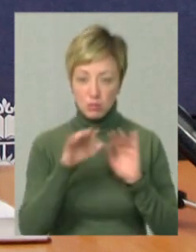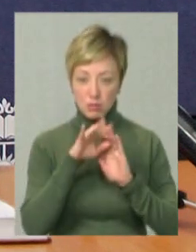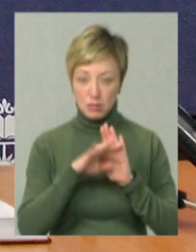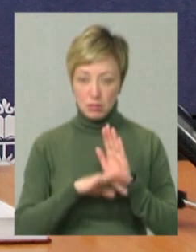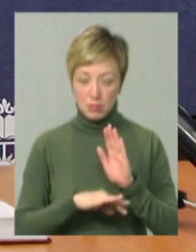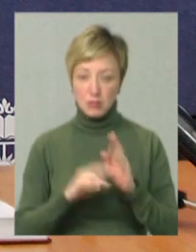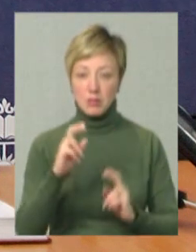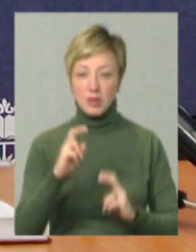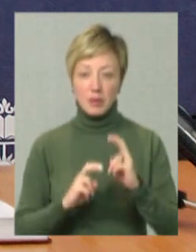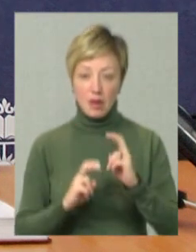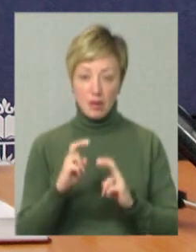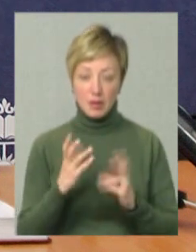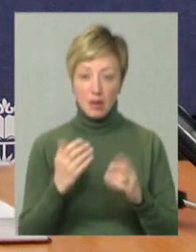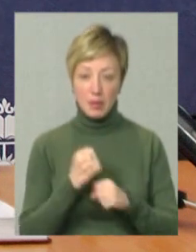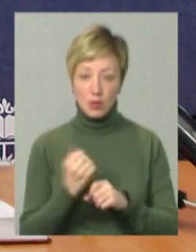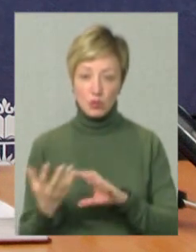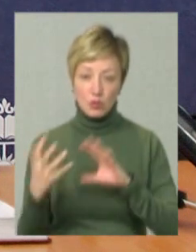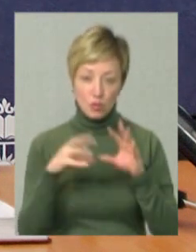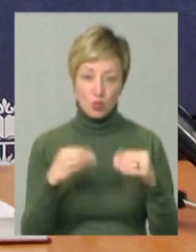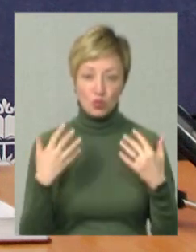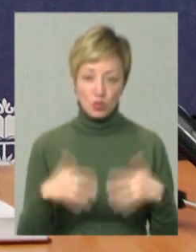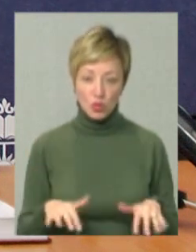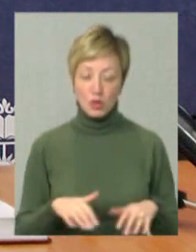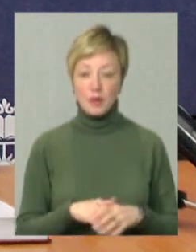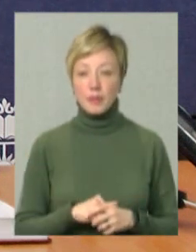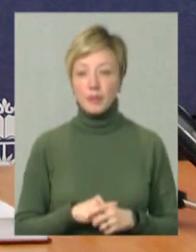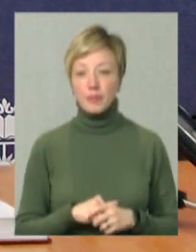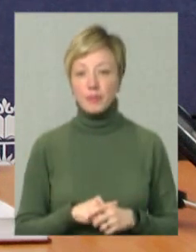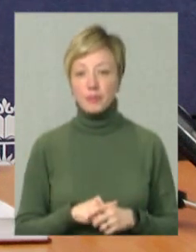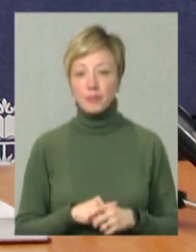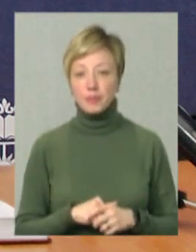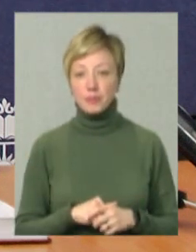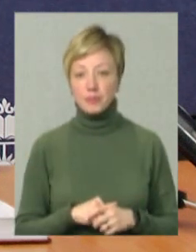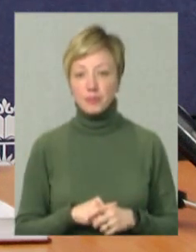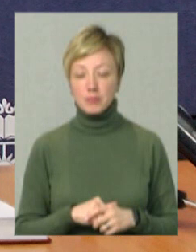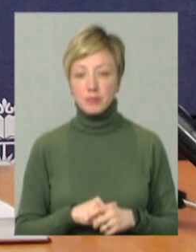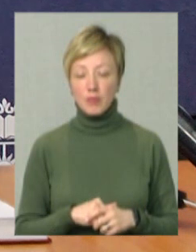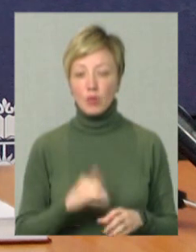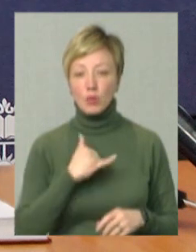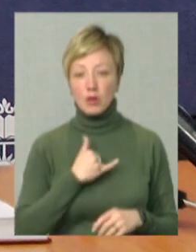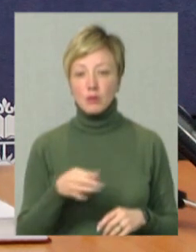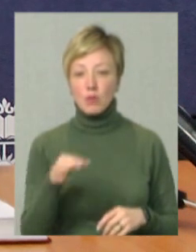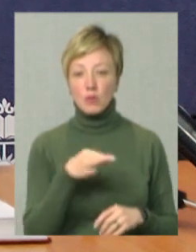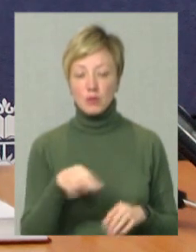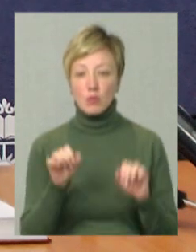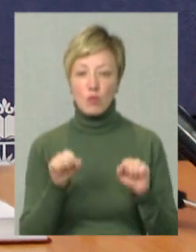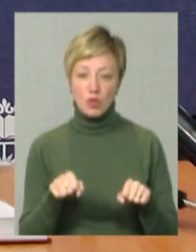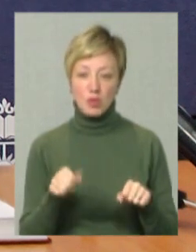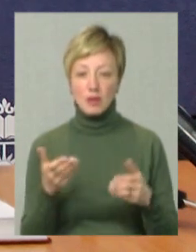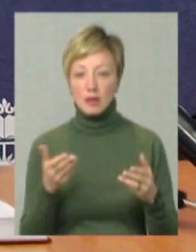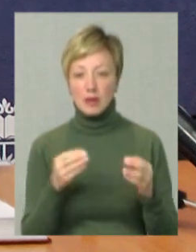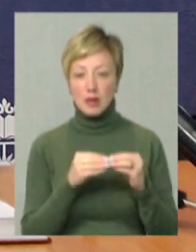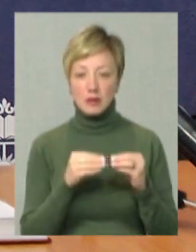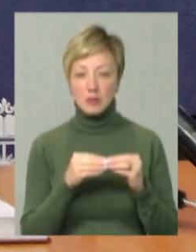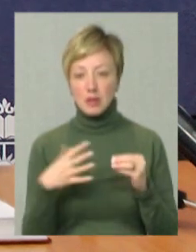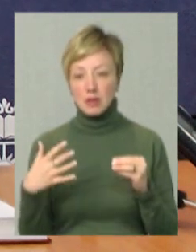підприємств, які вже переїдуть і розмістяться в нас в області, можливо,